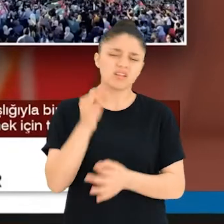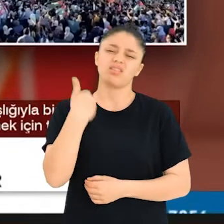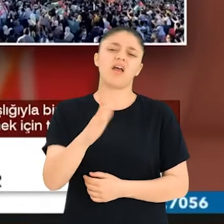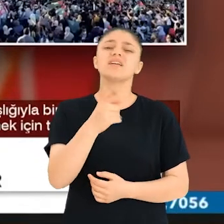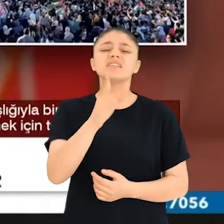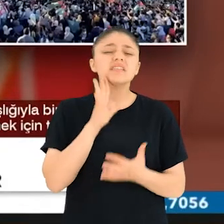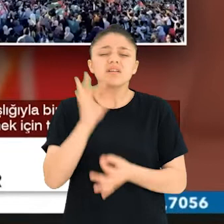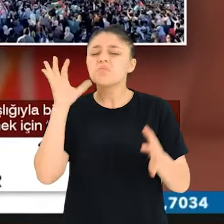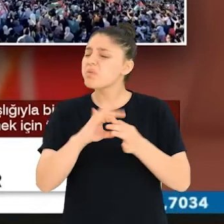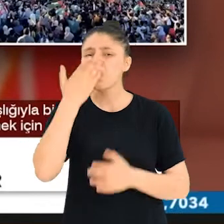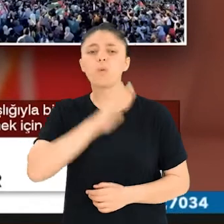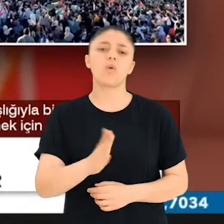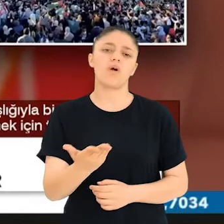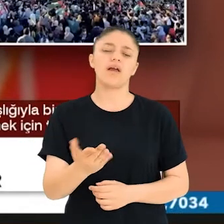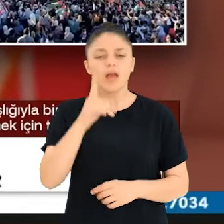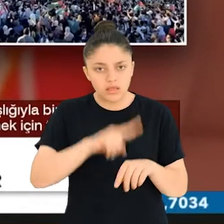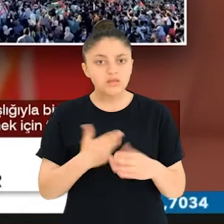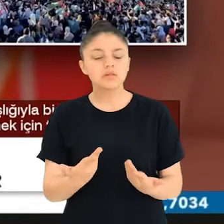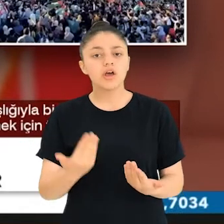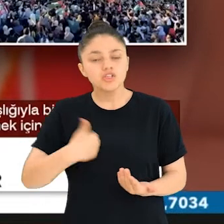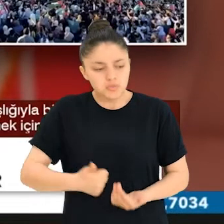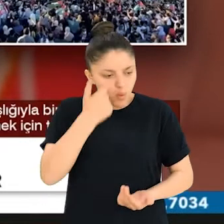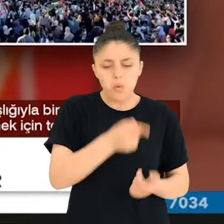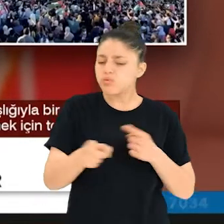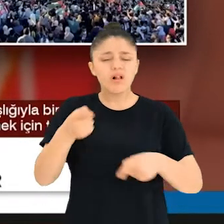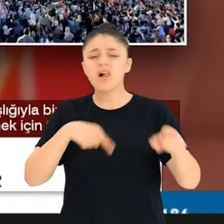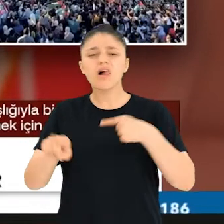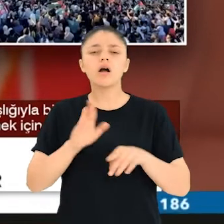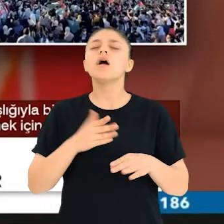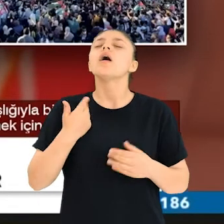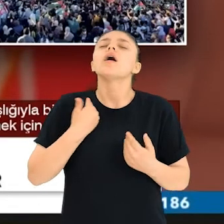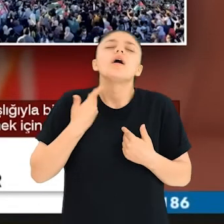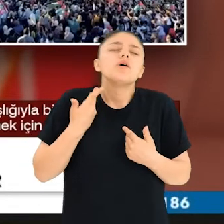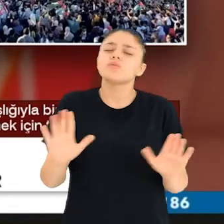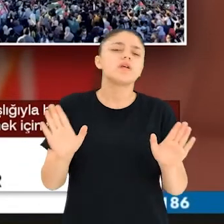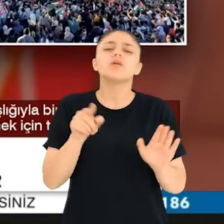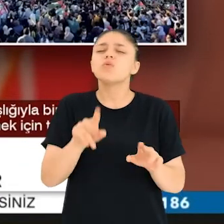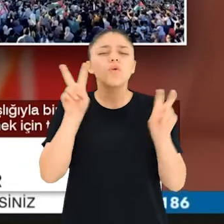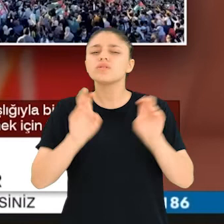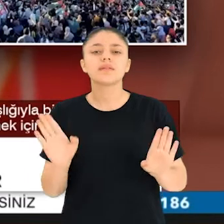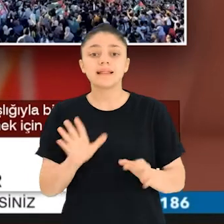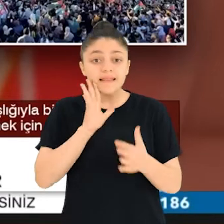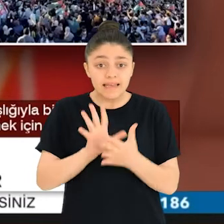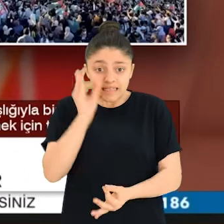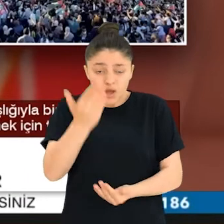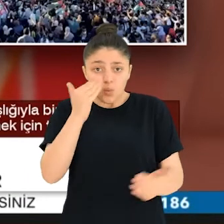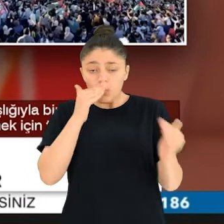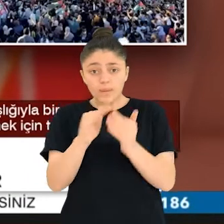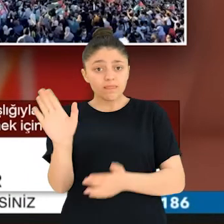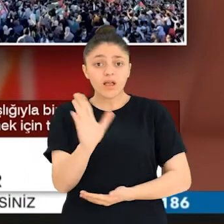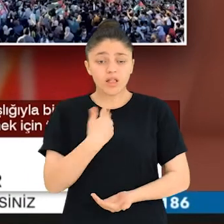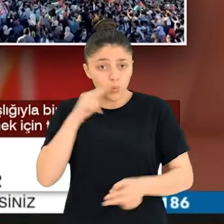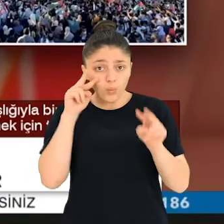Hakikaten değilsiniz. Sizin insanlıkla alakanız yok. Ya inanın İçişleri Bakanlığı'ymış, oymuş, buymuş. Vallahi umurumda değil ya. Ya böyle insanlık sıfatından